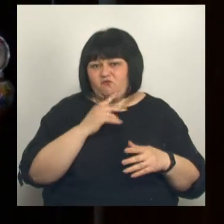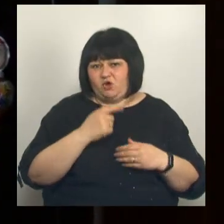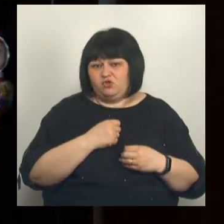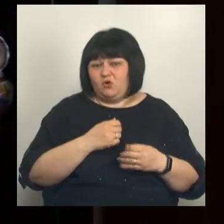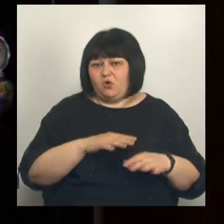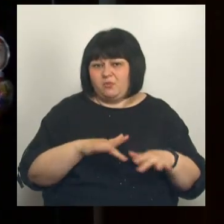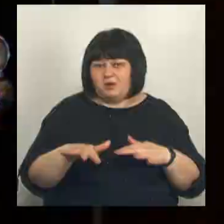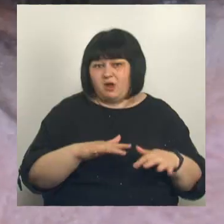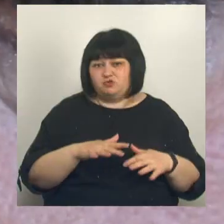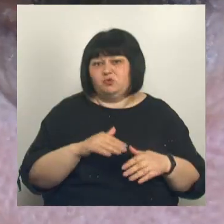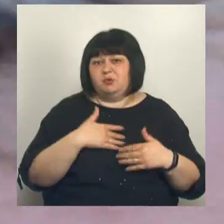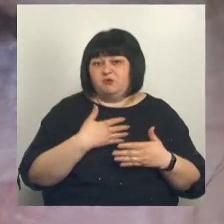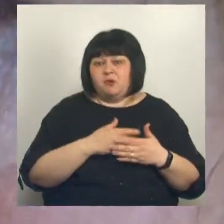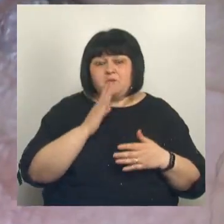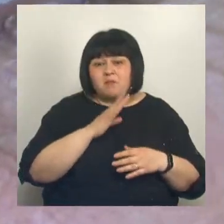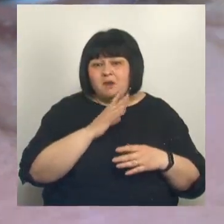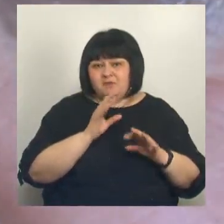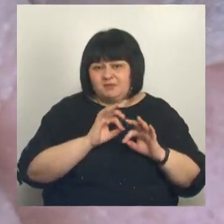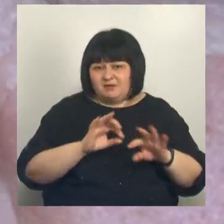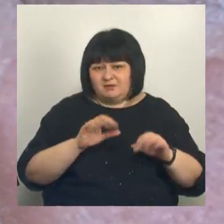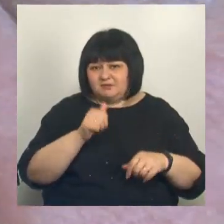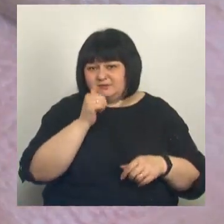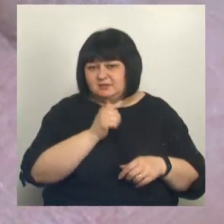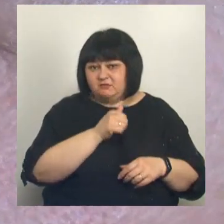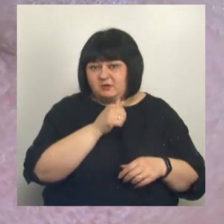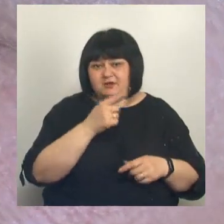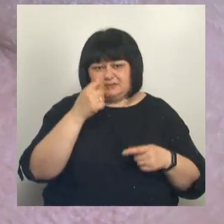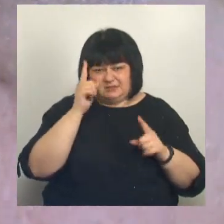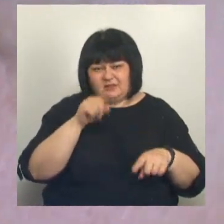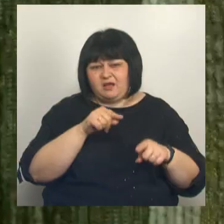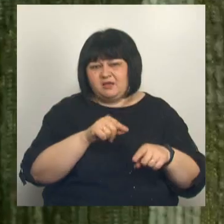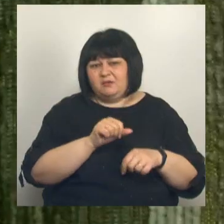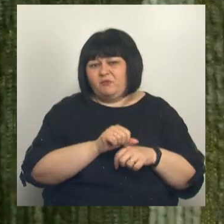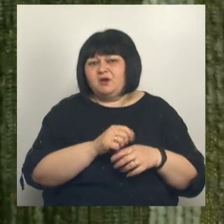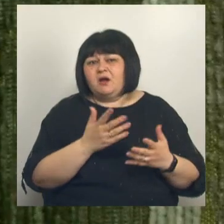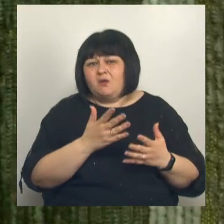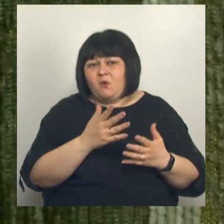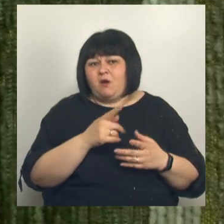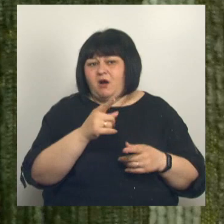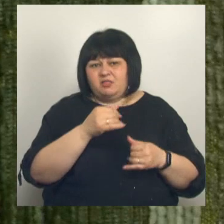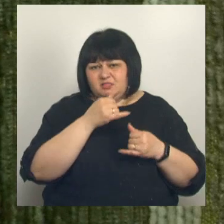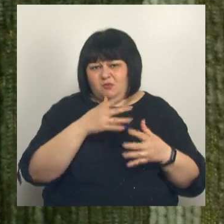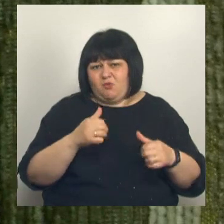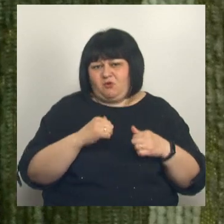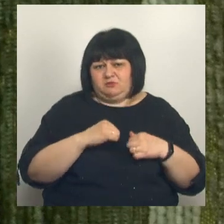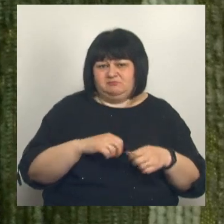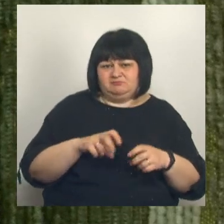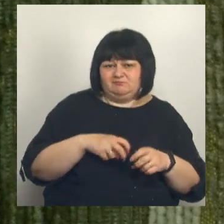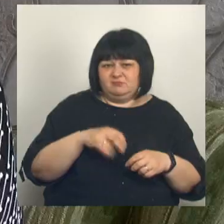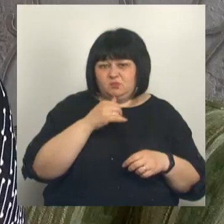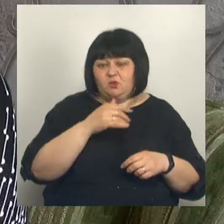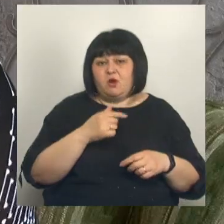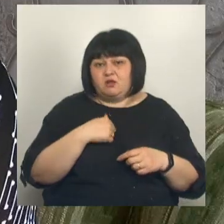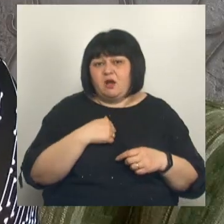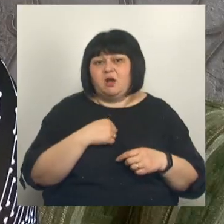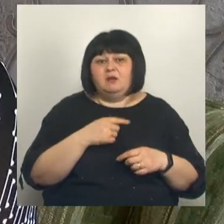Маме не признавались о своих намерениях. Хотя, говорит женщина, зная их, понимала, что в стороне оставаться не смогут. Отговаривать не пыталась.